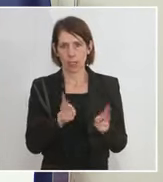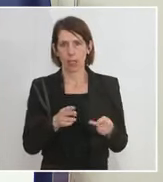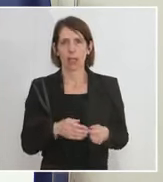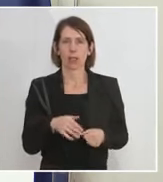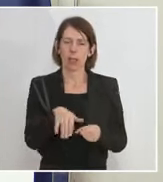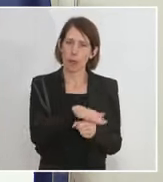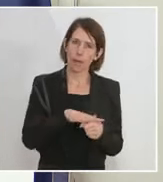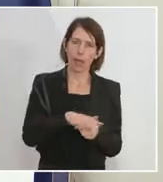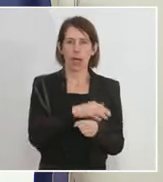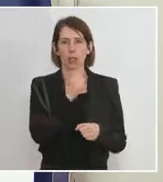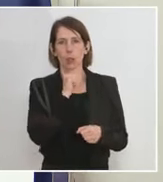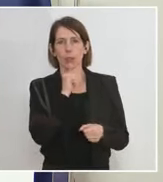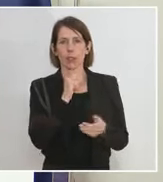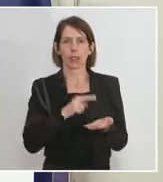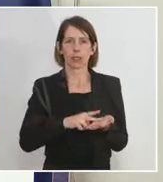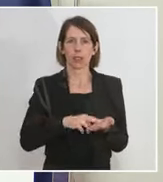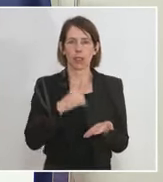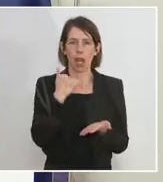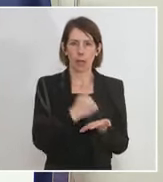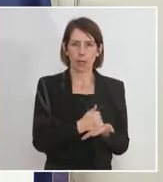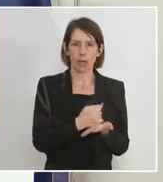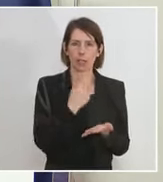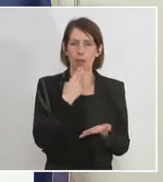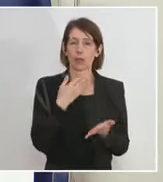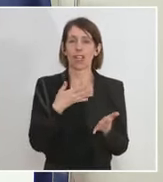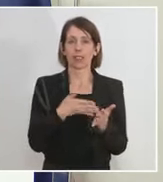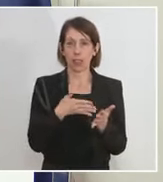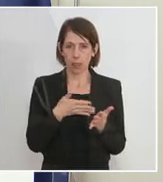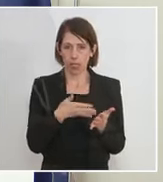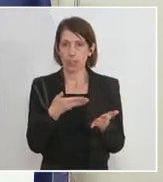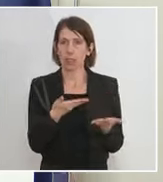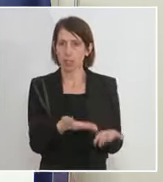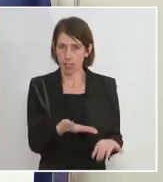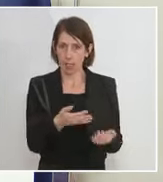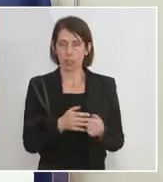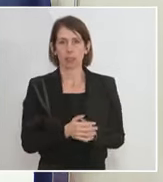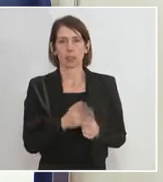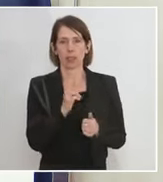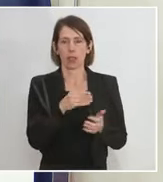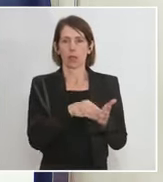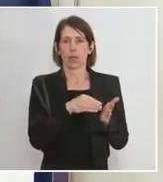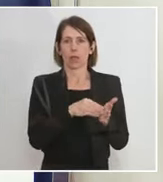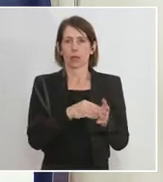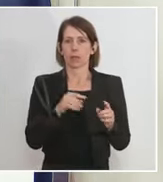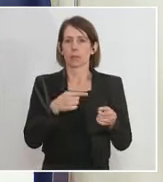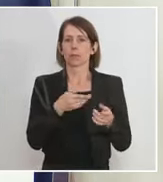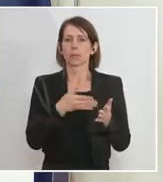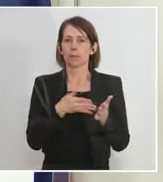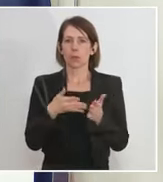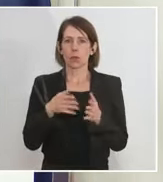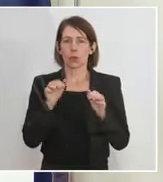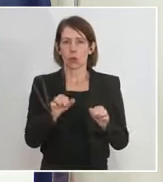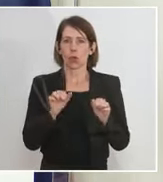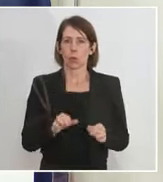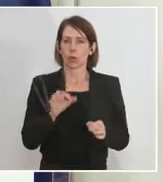grünen digitalen Passes für jeden, der getestet ist. Das erleichtert uns dann die Kontrollmöglichkeiten bei